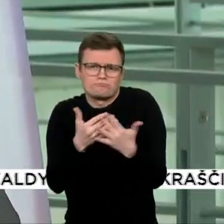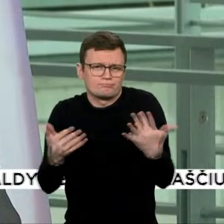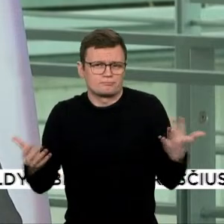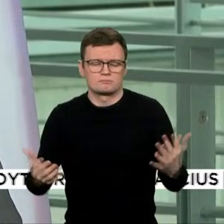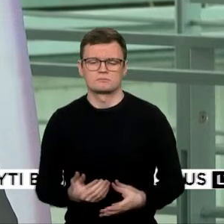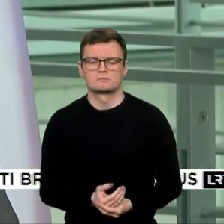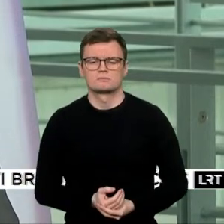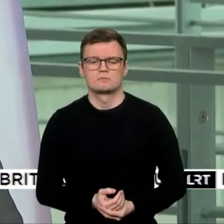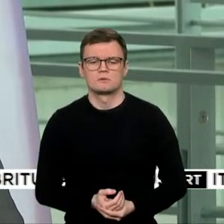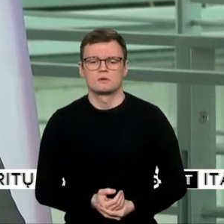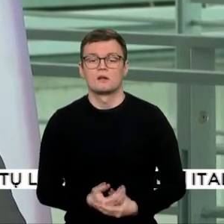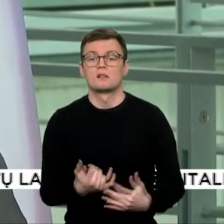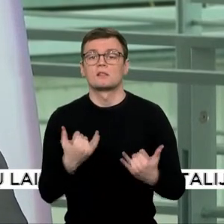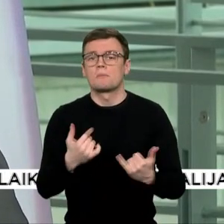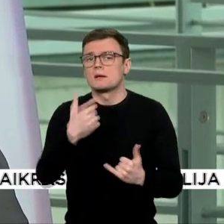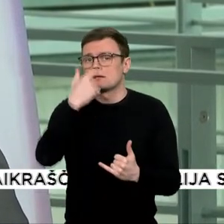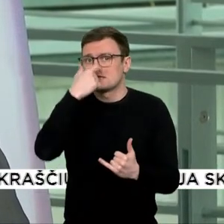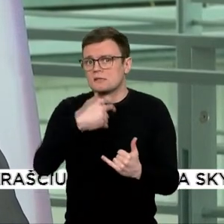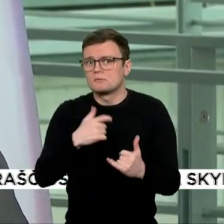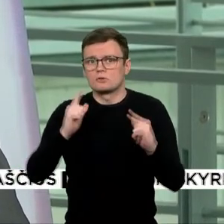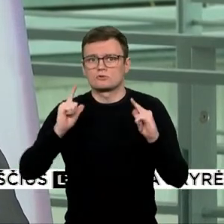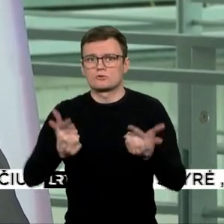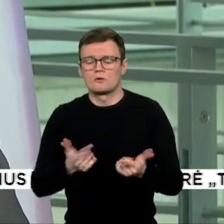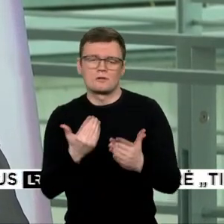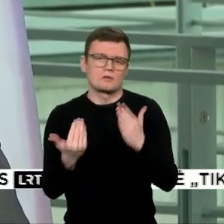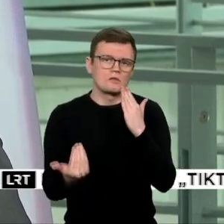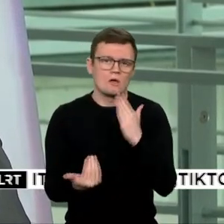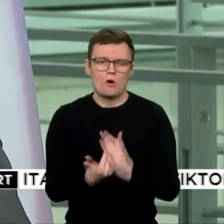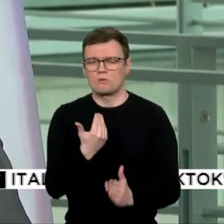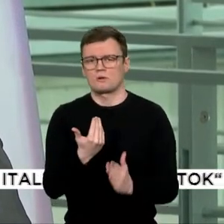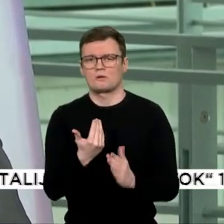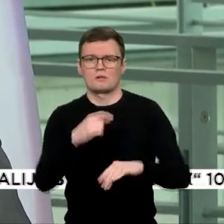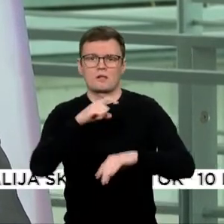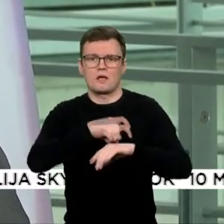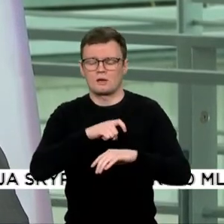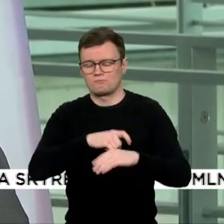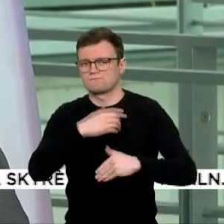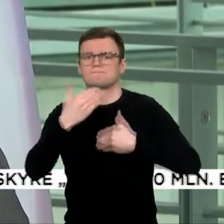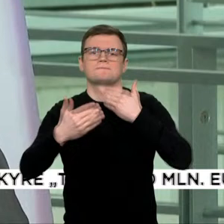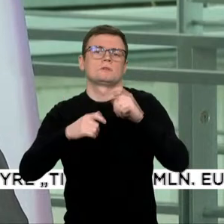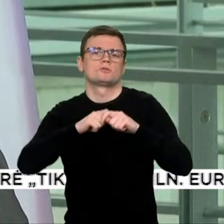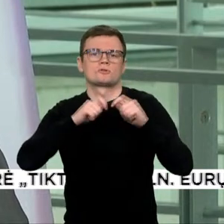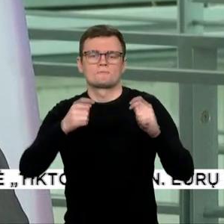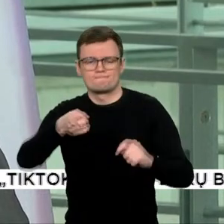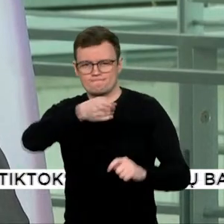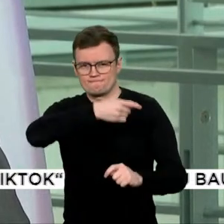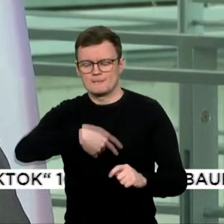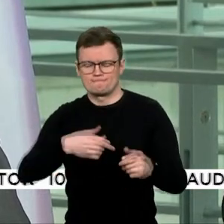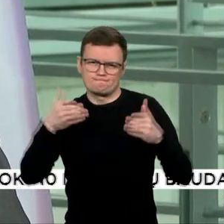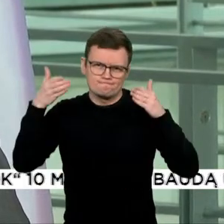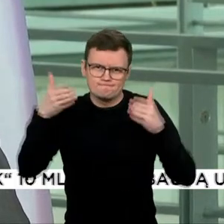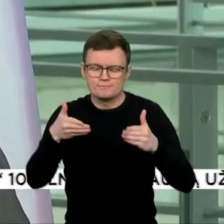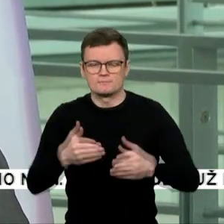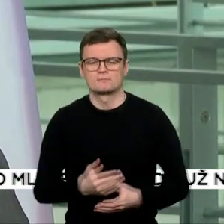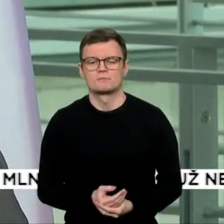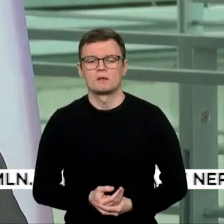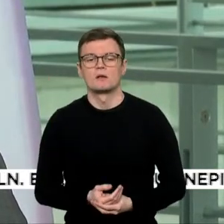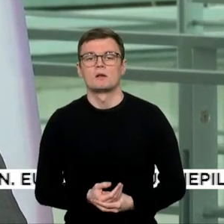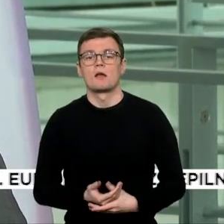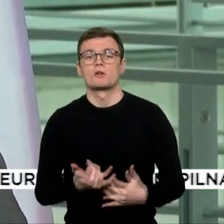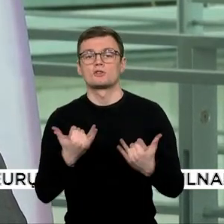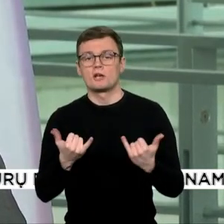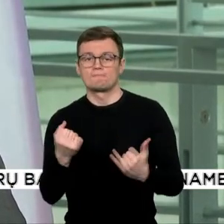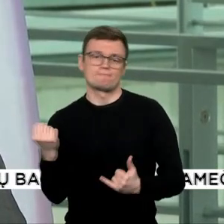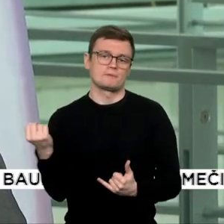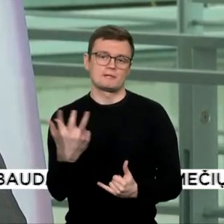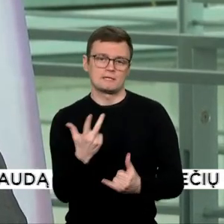Tai rimta, Kimirka, prasideda nauja epocha ir mes ją pasitiksime deramai. Tai, kad šią dieną mes visi trys esame vieningi,